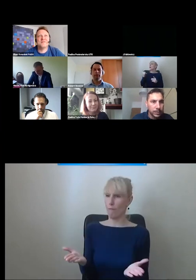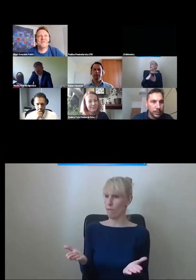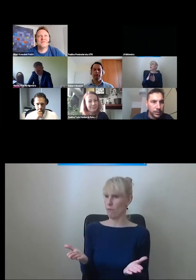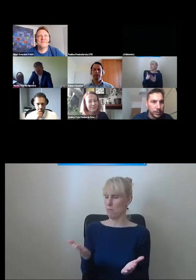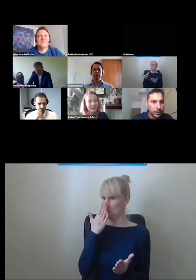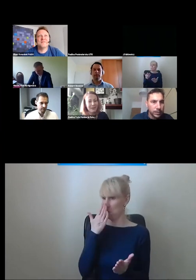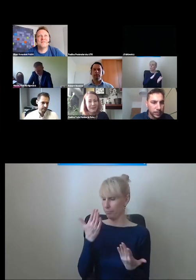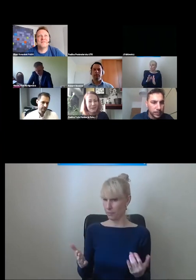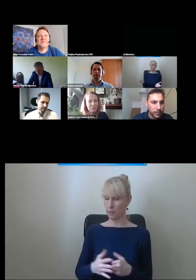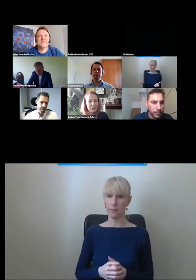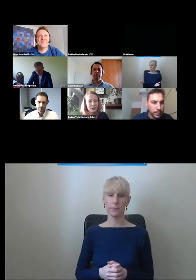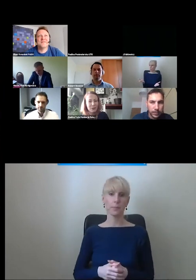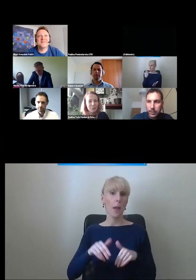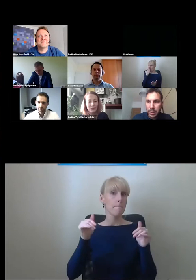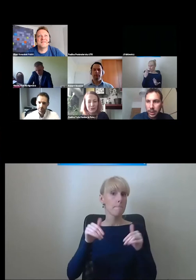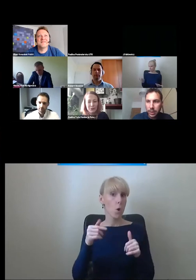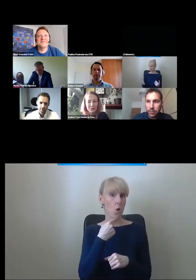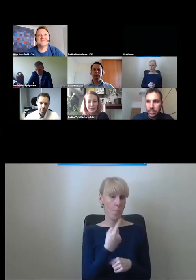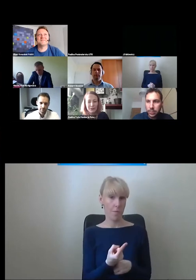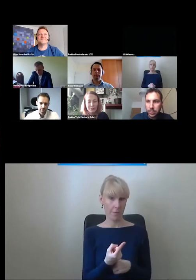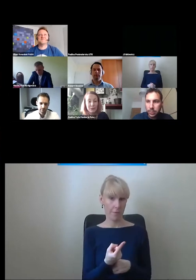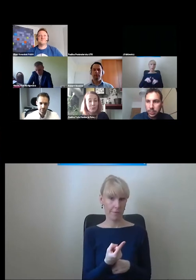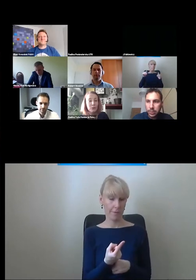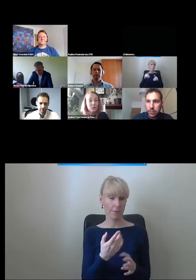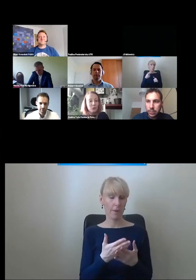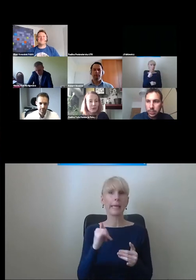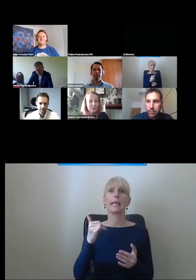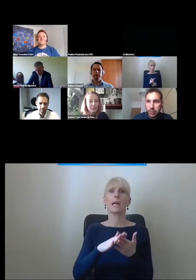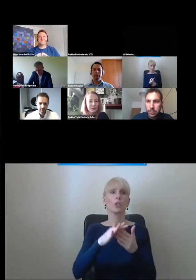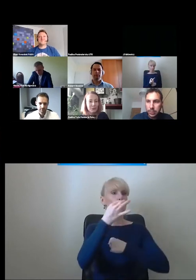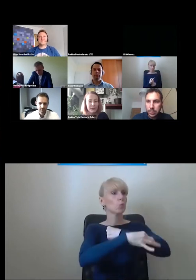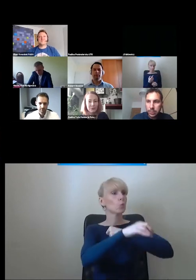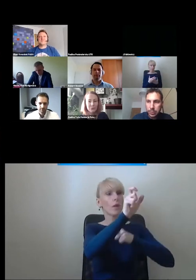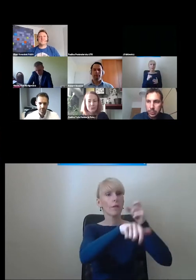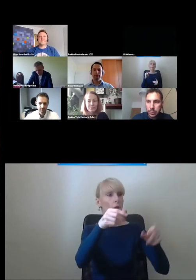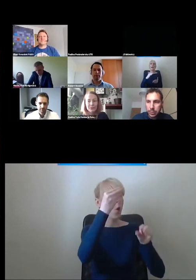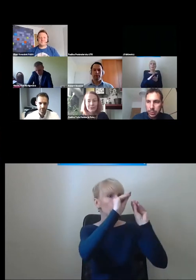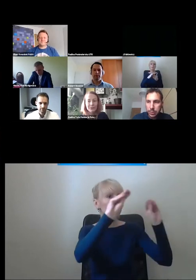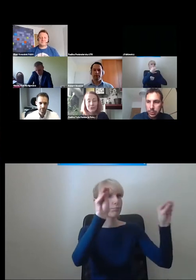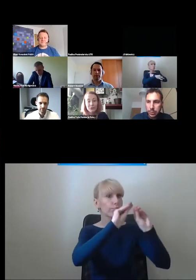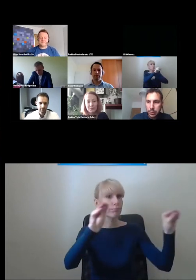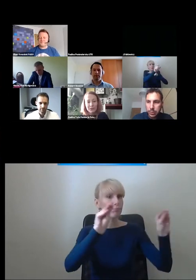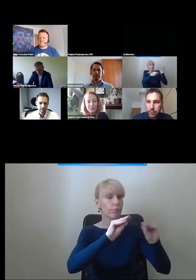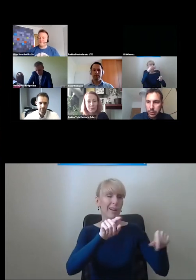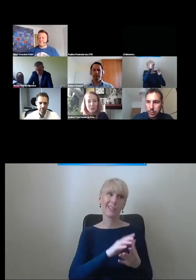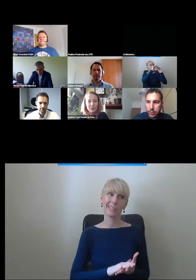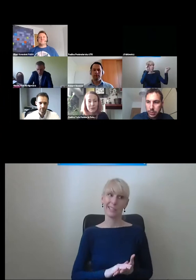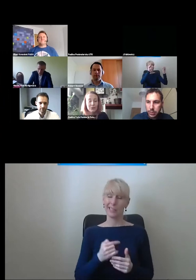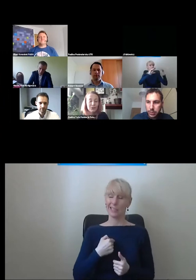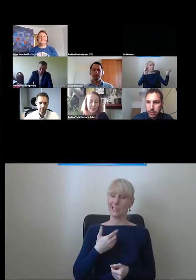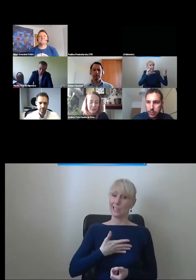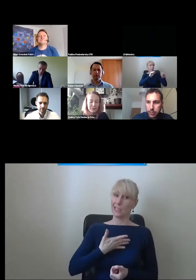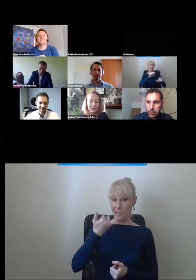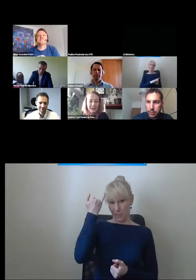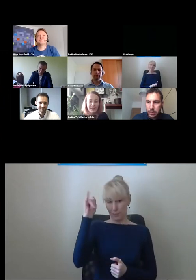zabiera? Mogę opowiedzieć o tym, jak się na przykład uczy tego studentów. I to chyba jest błąd,